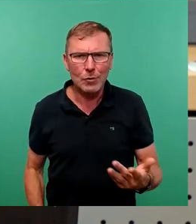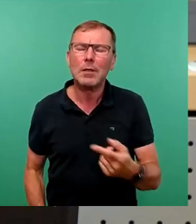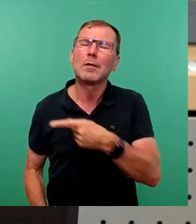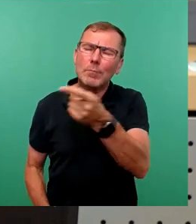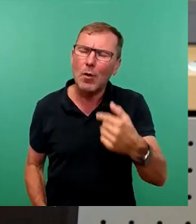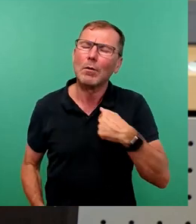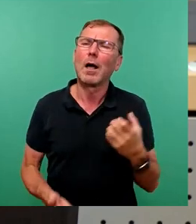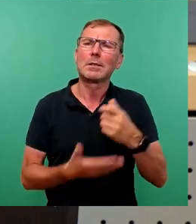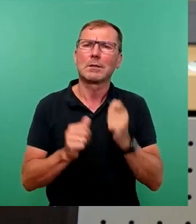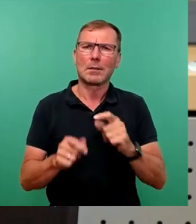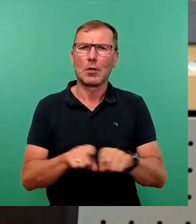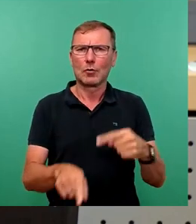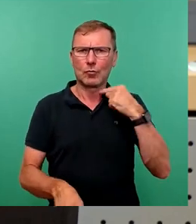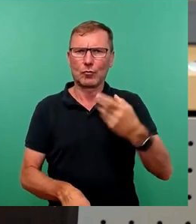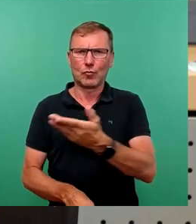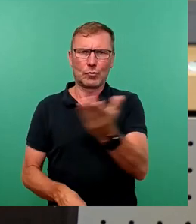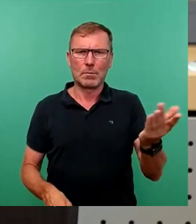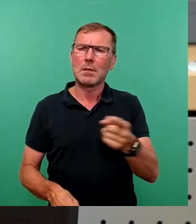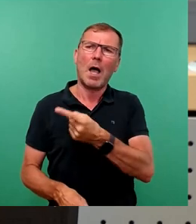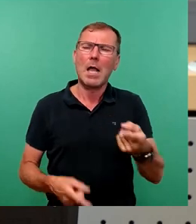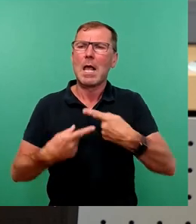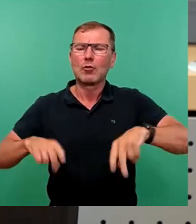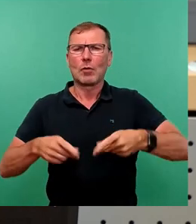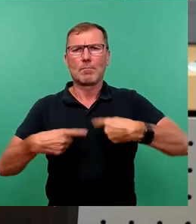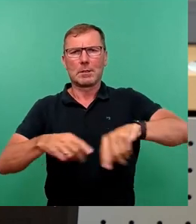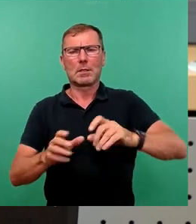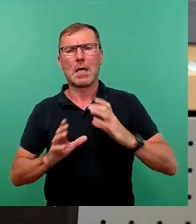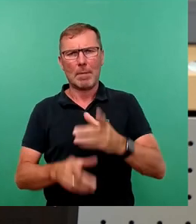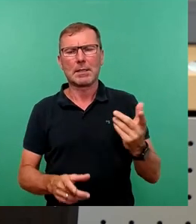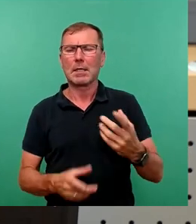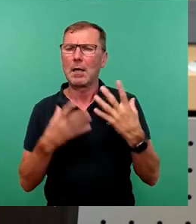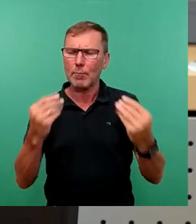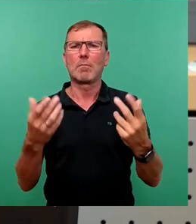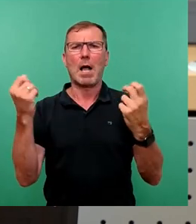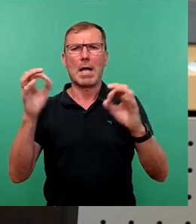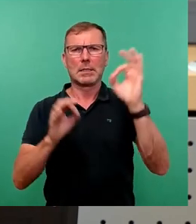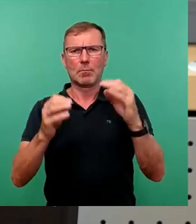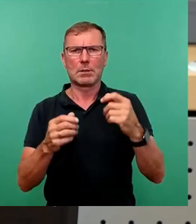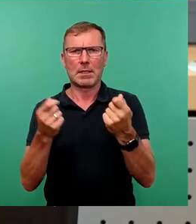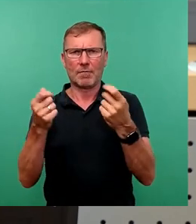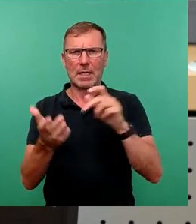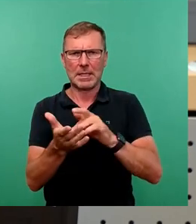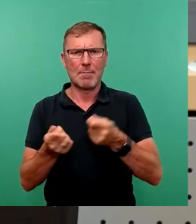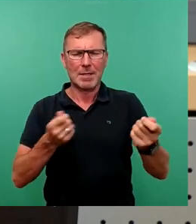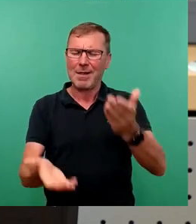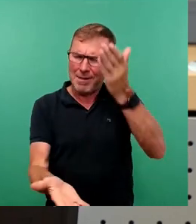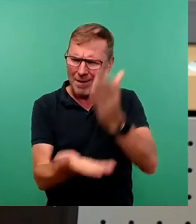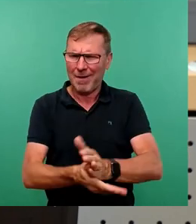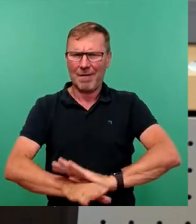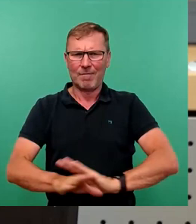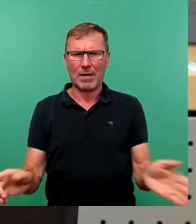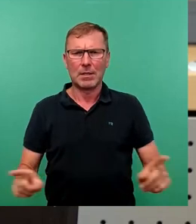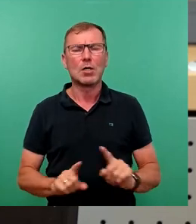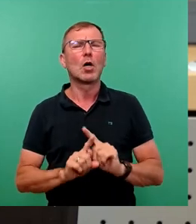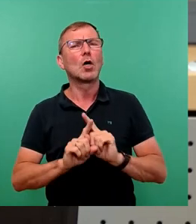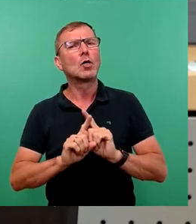Ersetzungsantrag zu. Alle Stadtbezirksbeiräte kriegen bis 80 Prozent die Mittel freigegeben und fertig aus. Ansonsten werden